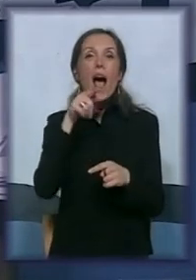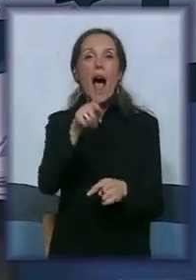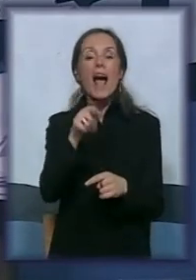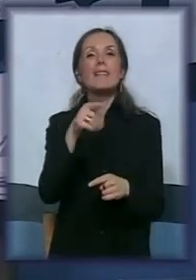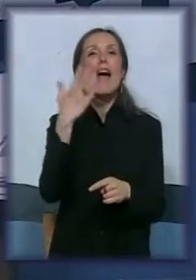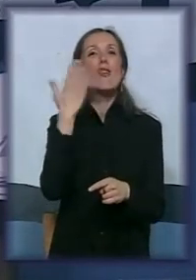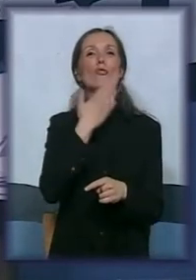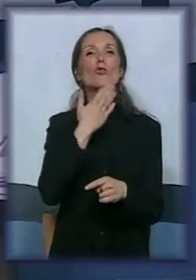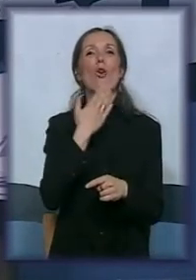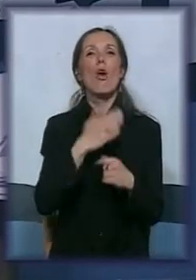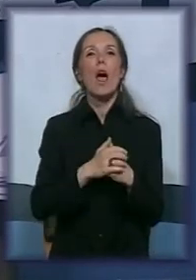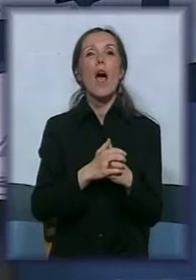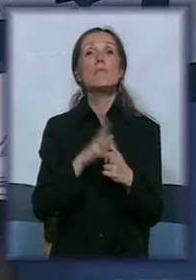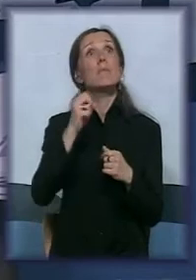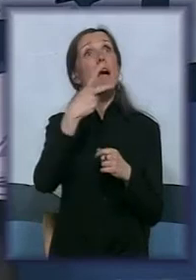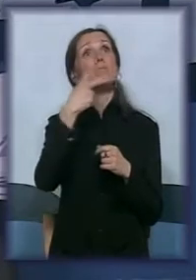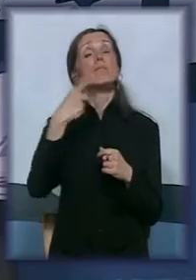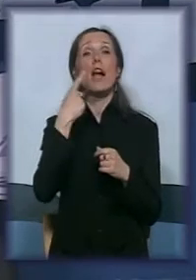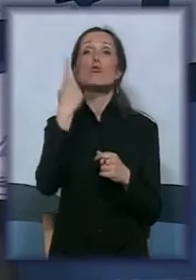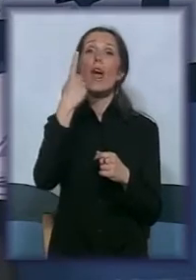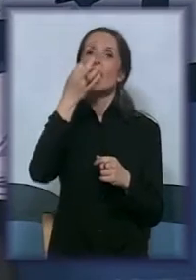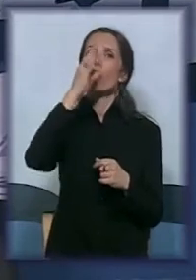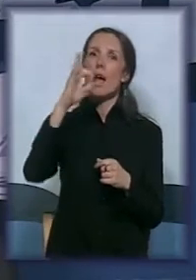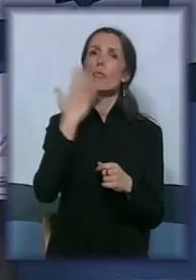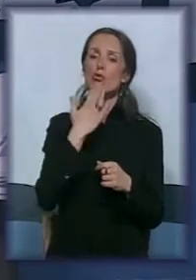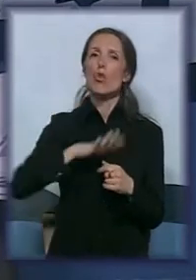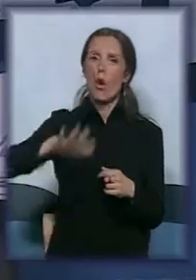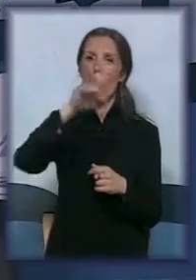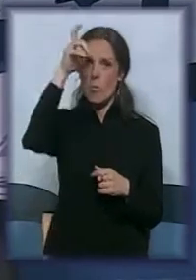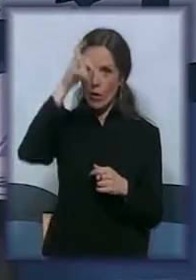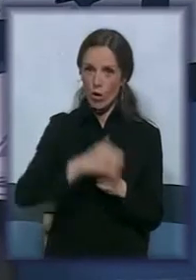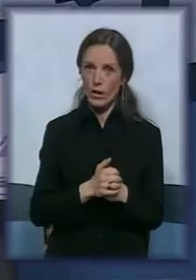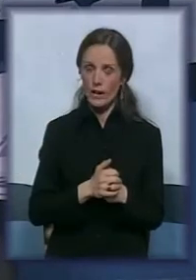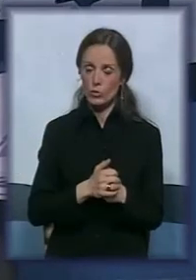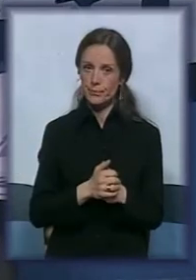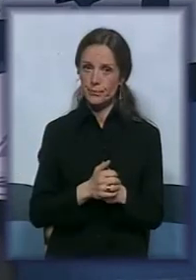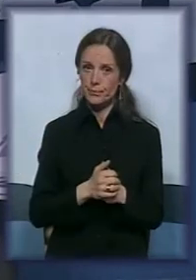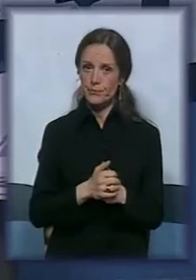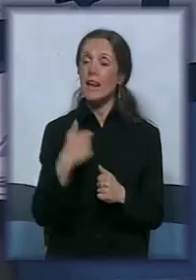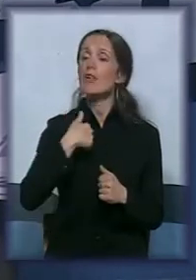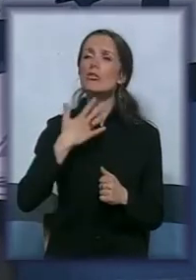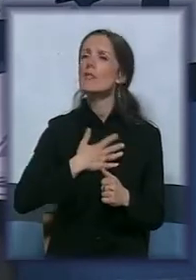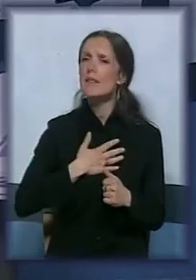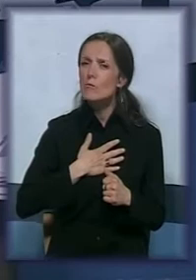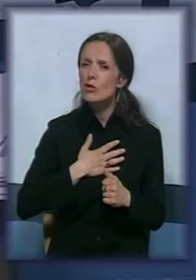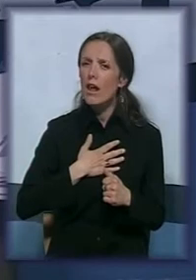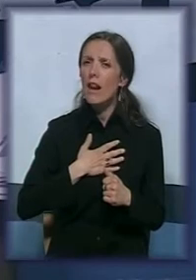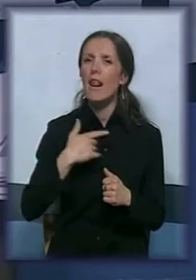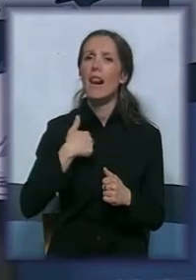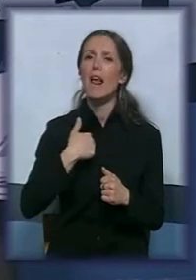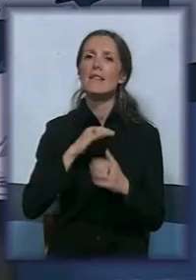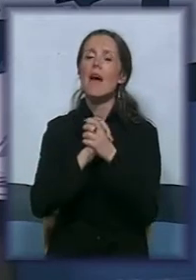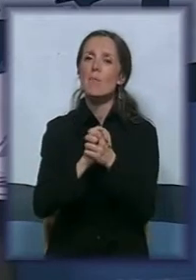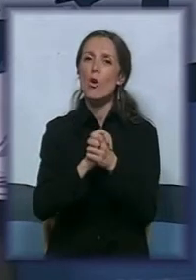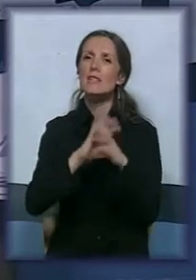onako i u titulu jedna od najboljih škola u Beogradu. E sada ono što sam dela da vam kažem i da pozdravimo sve one ljude koji zapravo